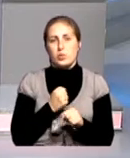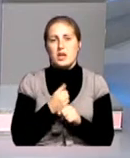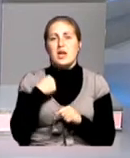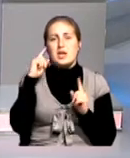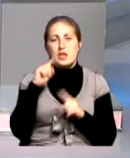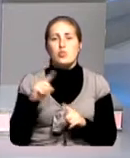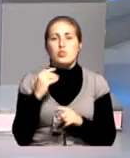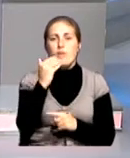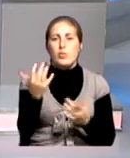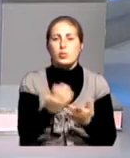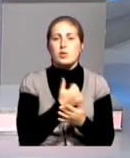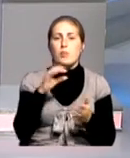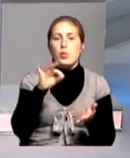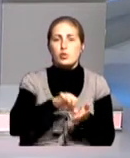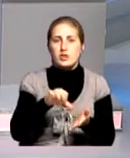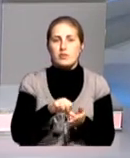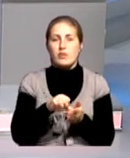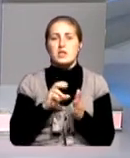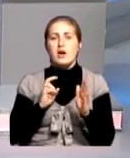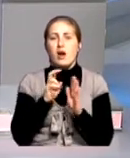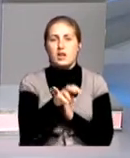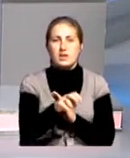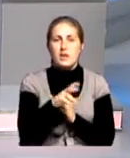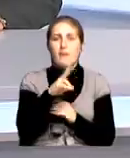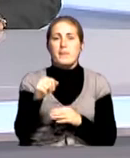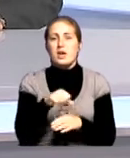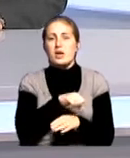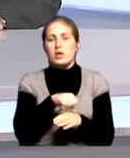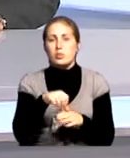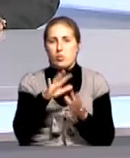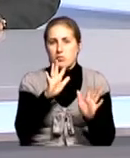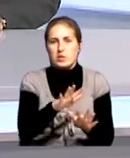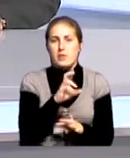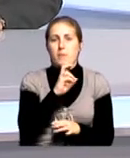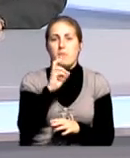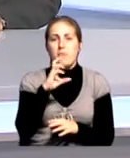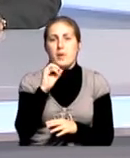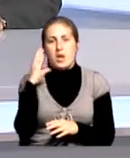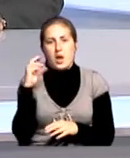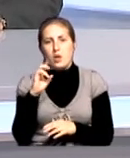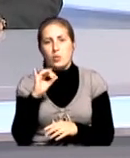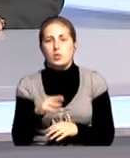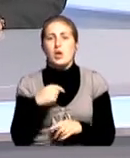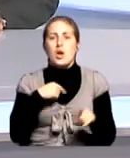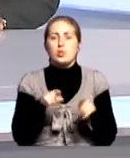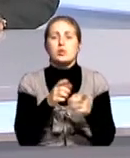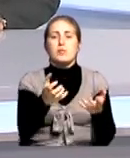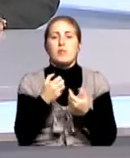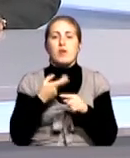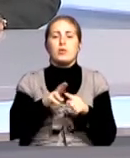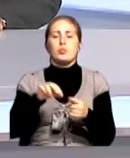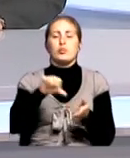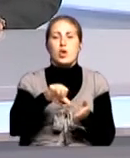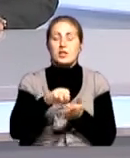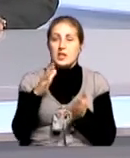довелось поучаствовать, причем довелось заходить непосредственно за кордоны Беркута, когда это происходило. Я тоже принимал в этом участие, если